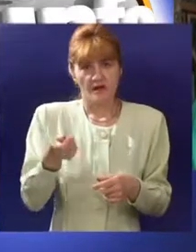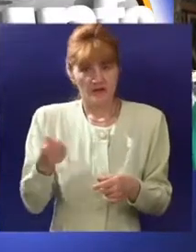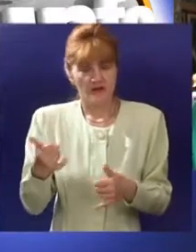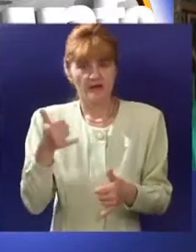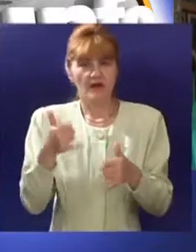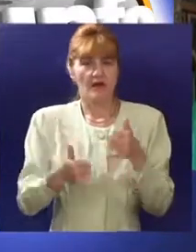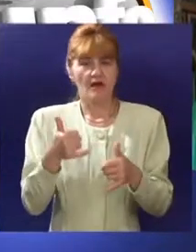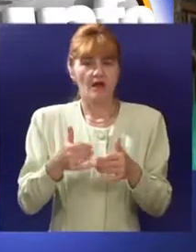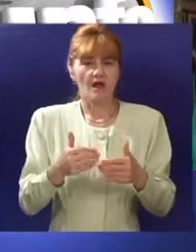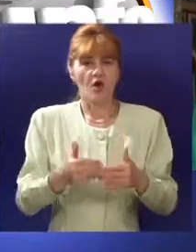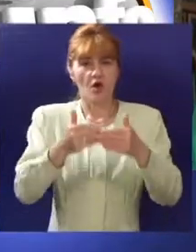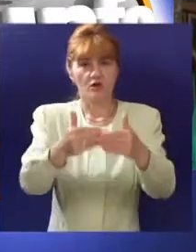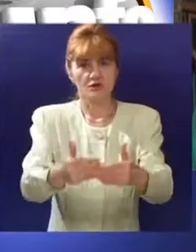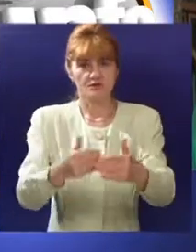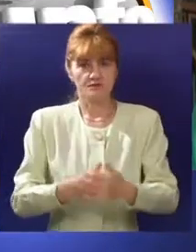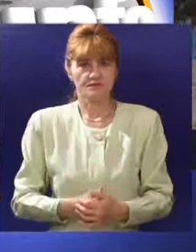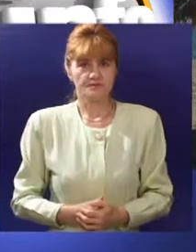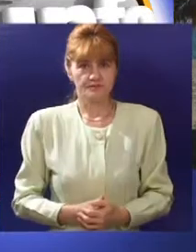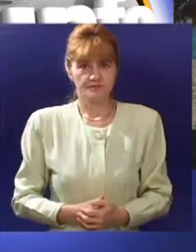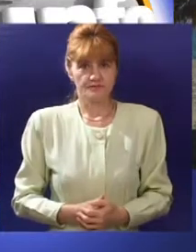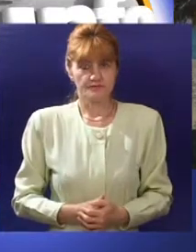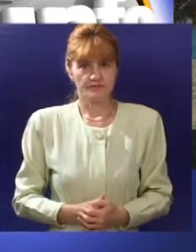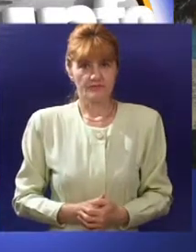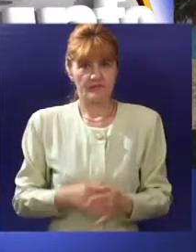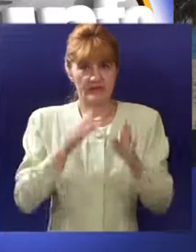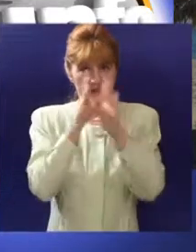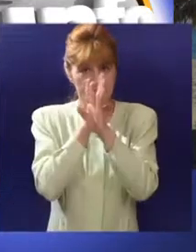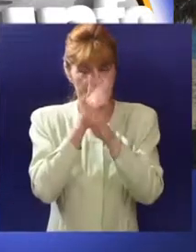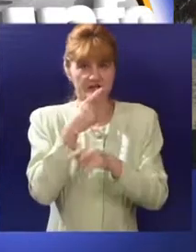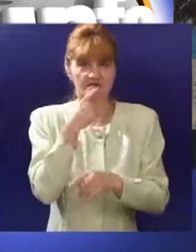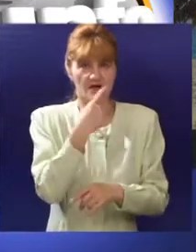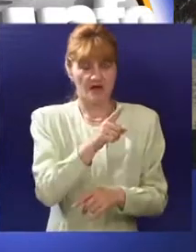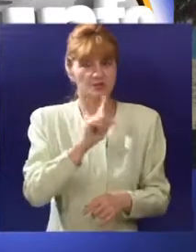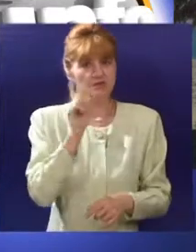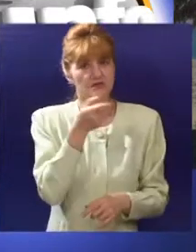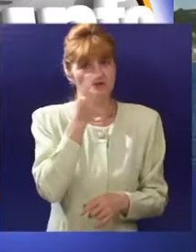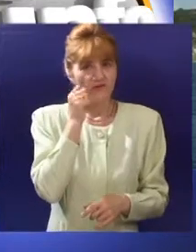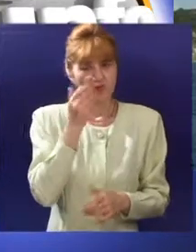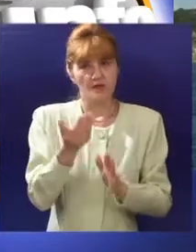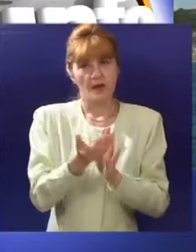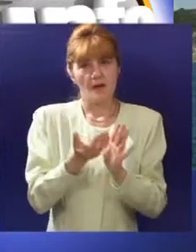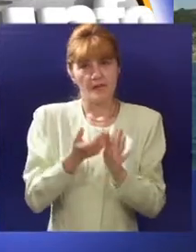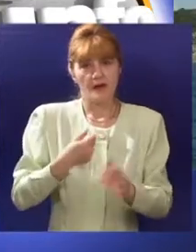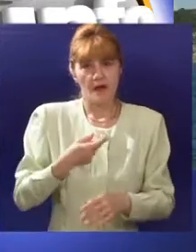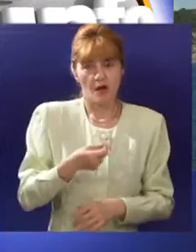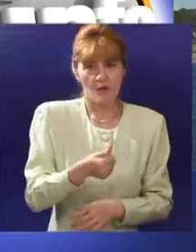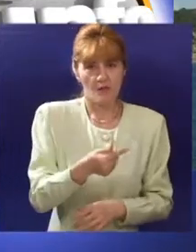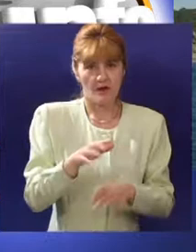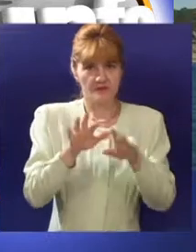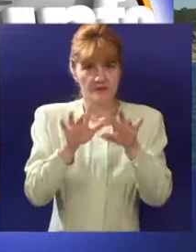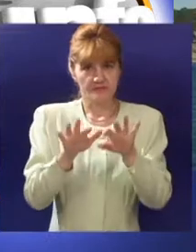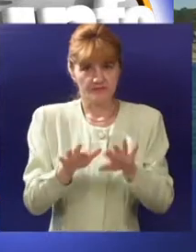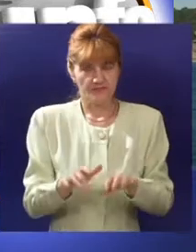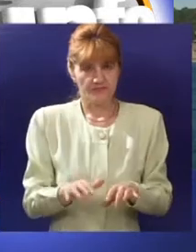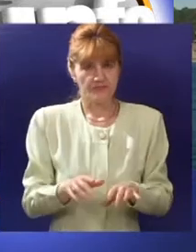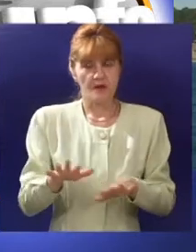plaćanje u ratama ili na odloženo plaćanje. Turistička inspekcija preporučuje građanima da pre nego što uplate aranžman na